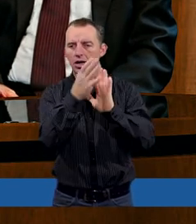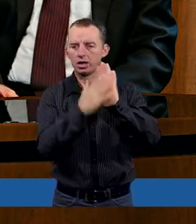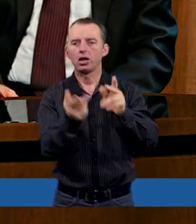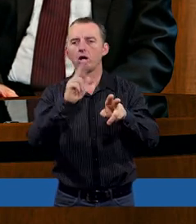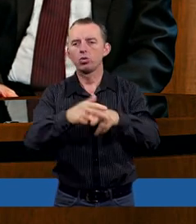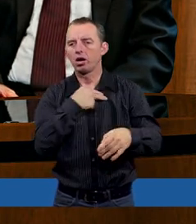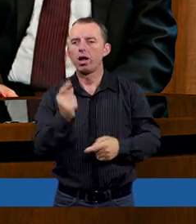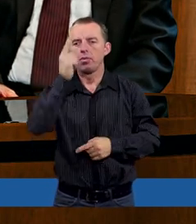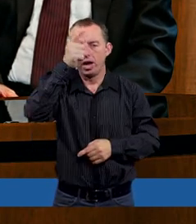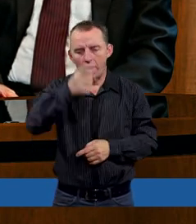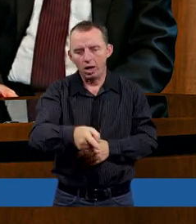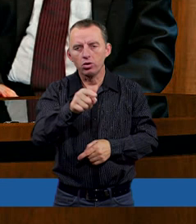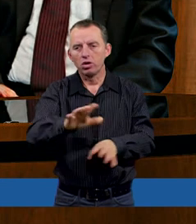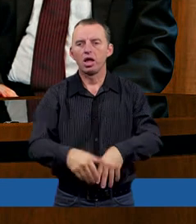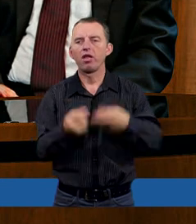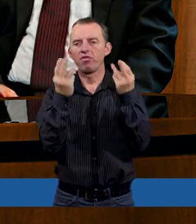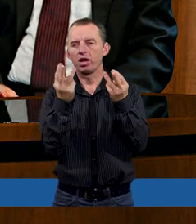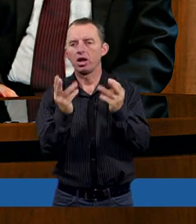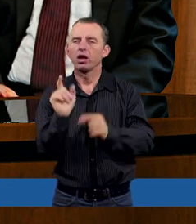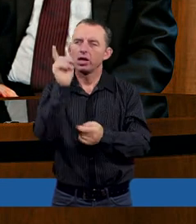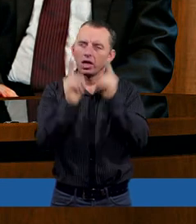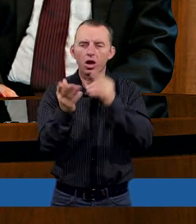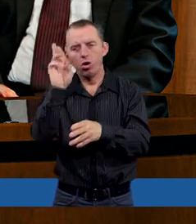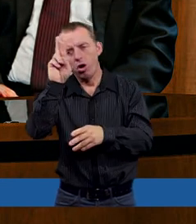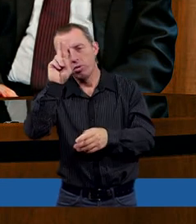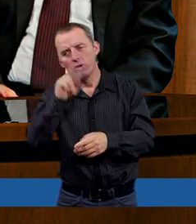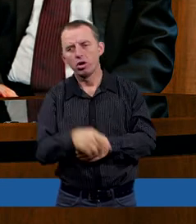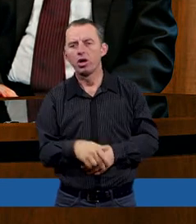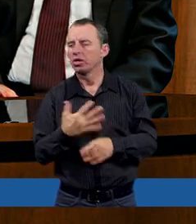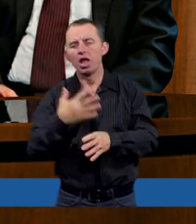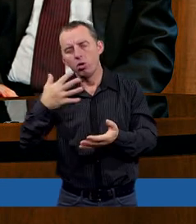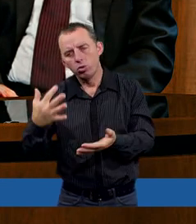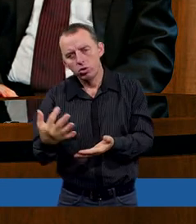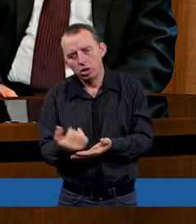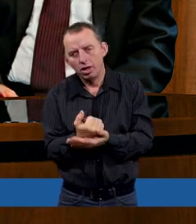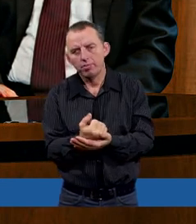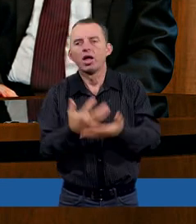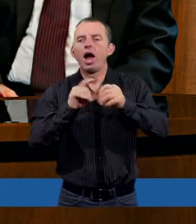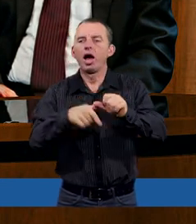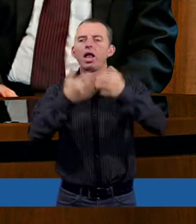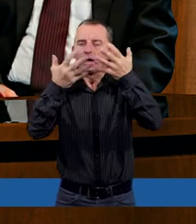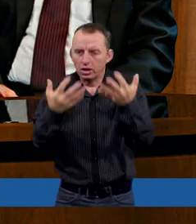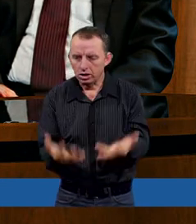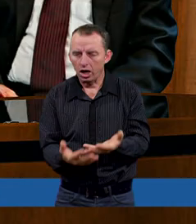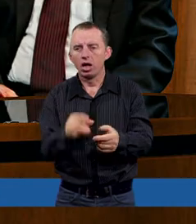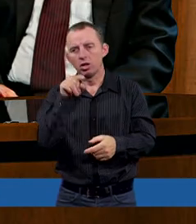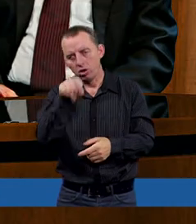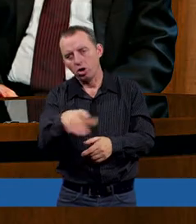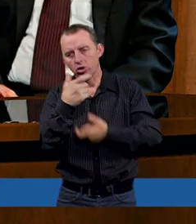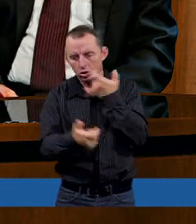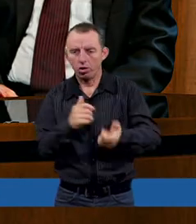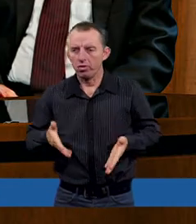nakazał. Więc to jest ważne. Nieraz się komuś po prostu nie udaje, ale chce coś dobrego